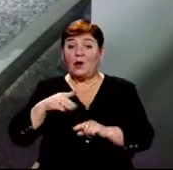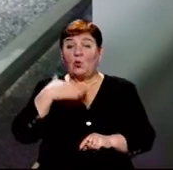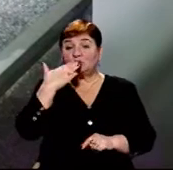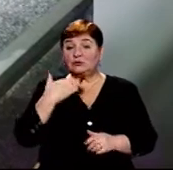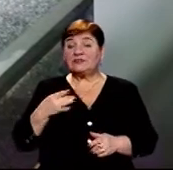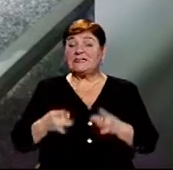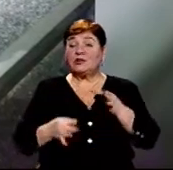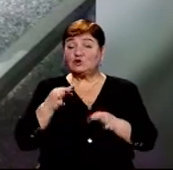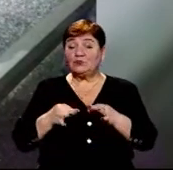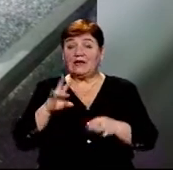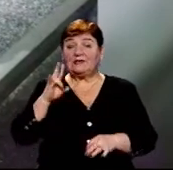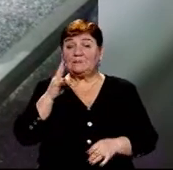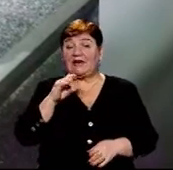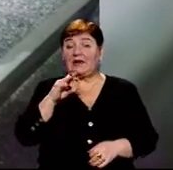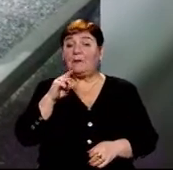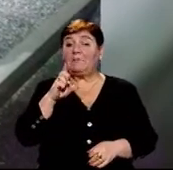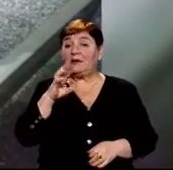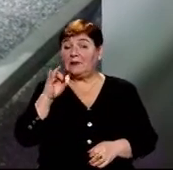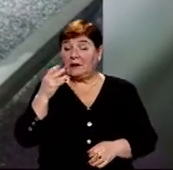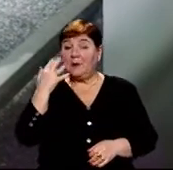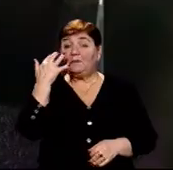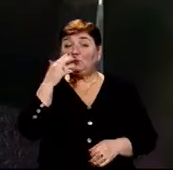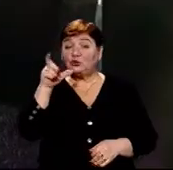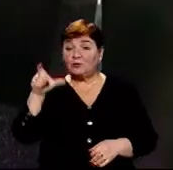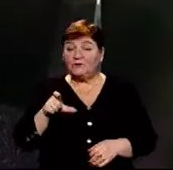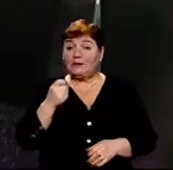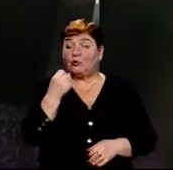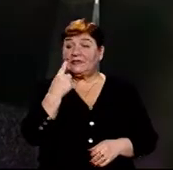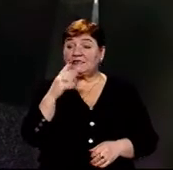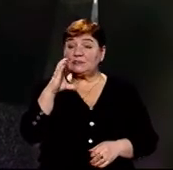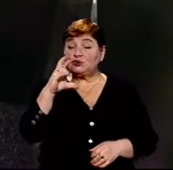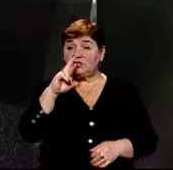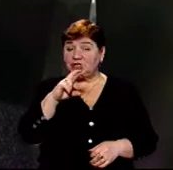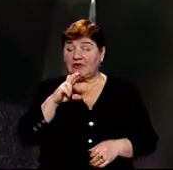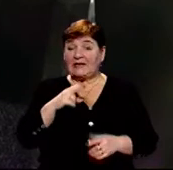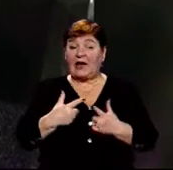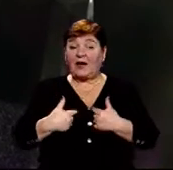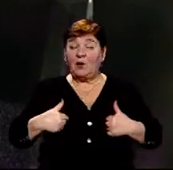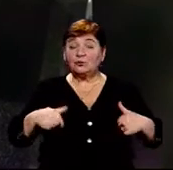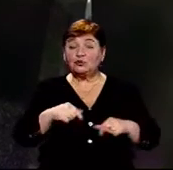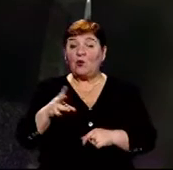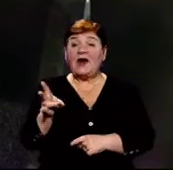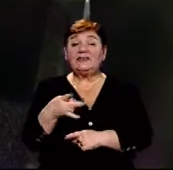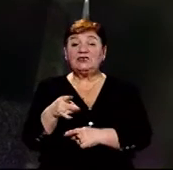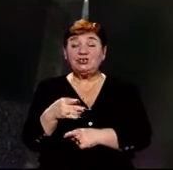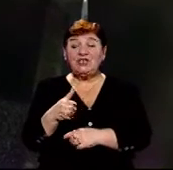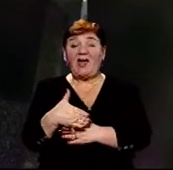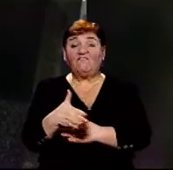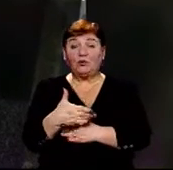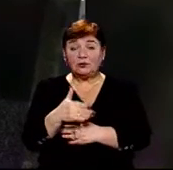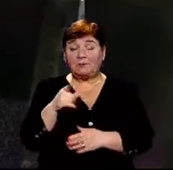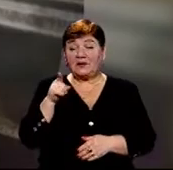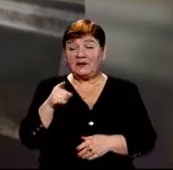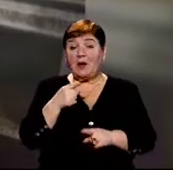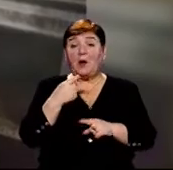міськрайонного суддю Андріана Белей. Нагадаю, підозрюваного затримали 11 січня на стаціонарному посту Нижні Ворота. При ньому було пів